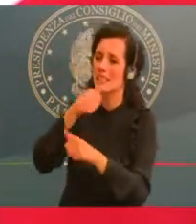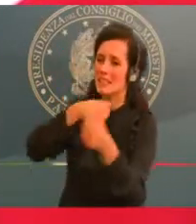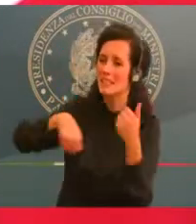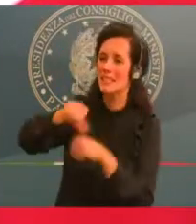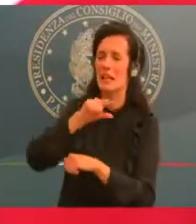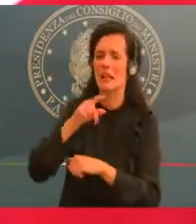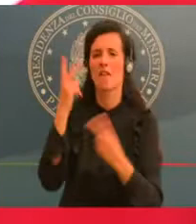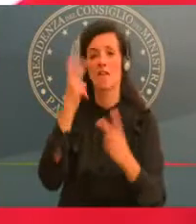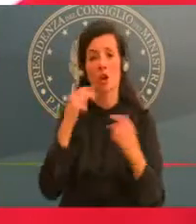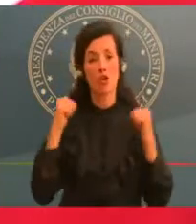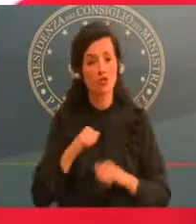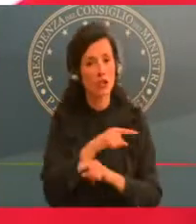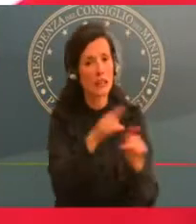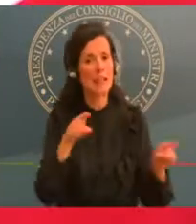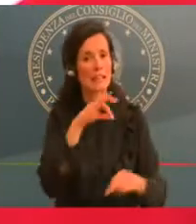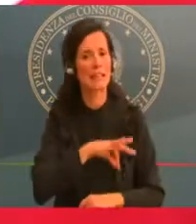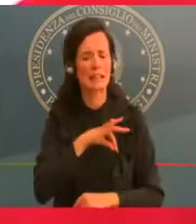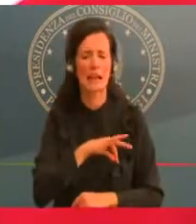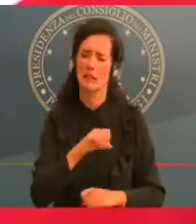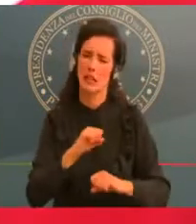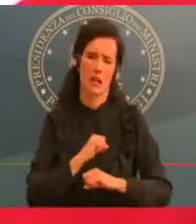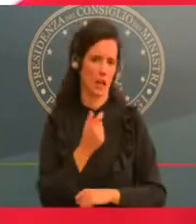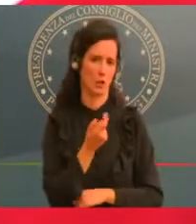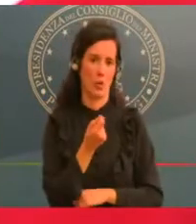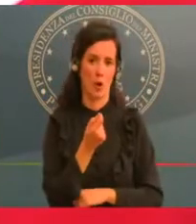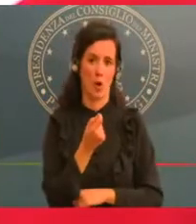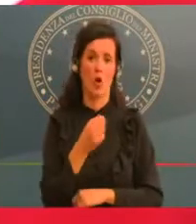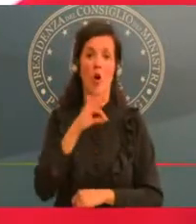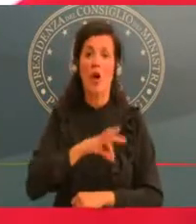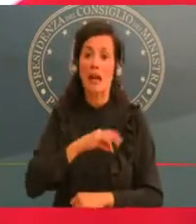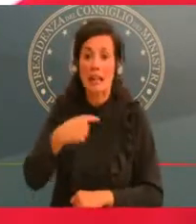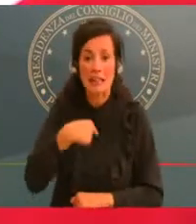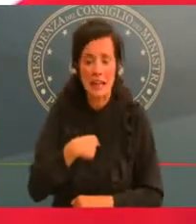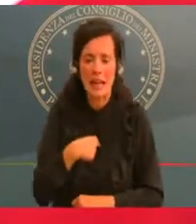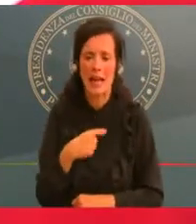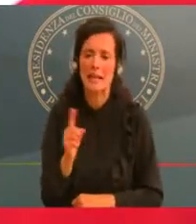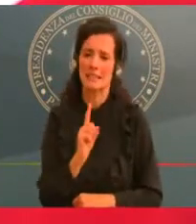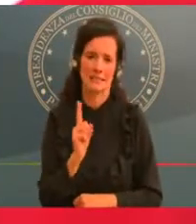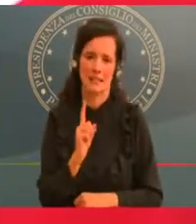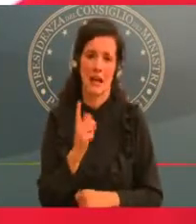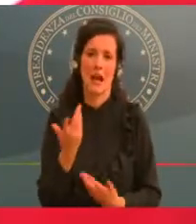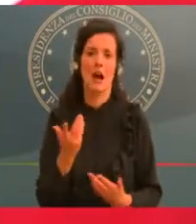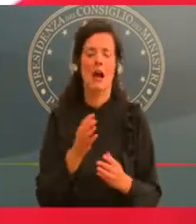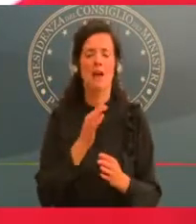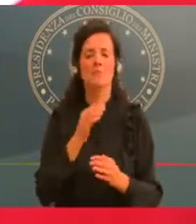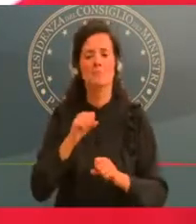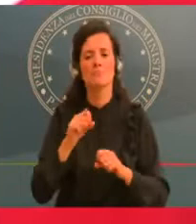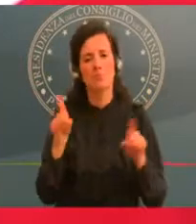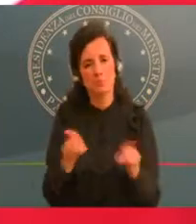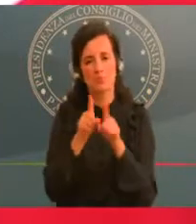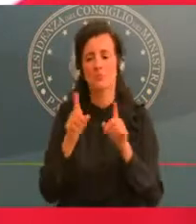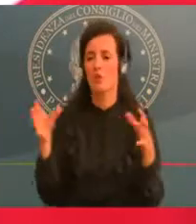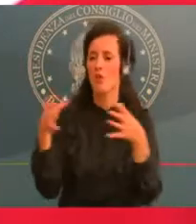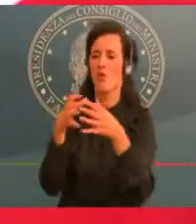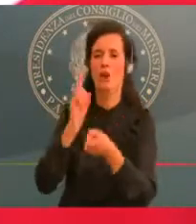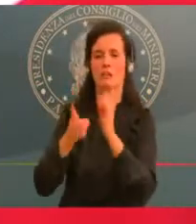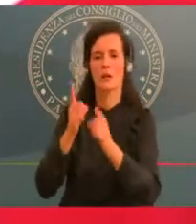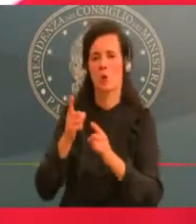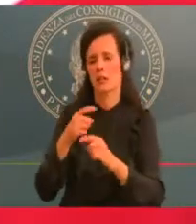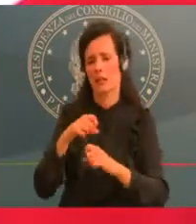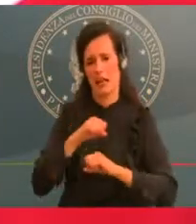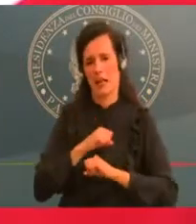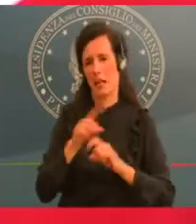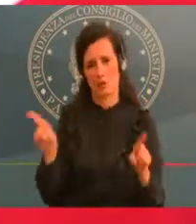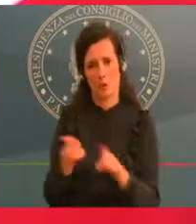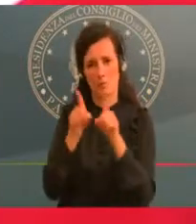a cuore delle forze politiche. Domani ci vedremo, abbiamo fissato un incontro, ho chiesto un incontro